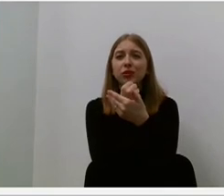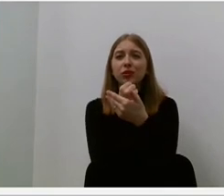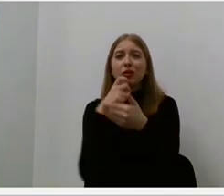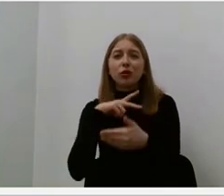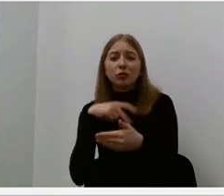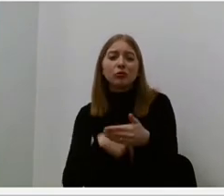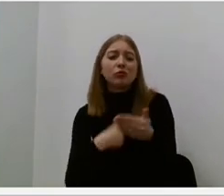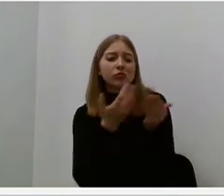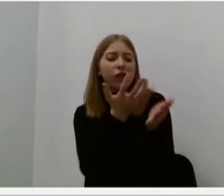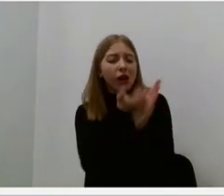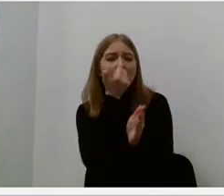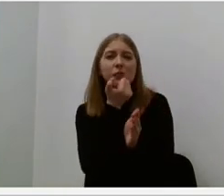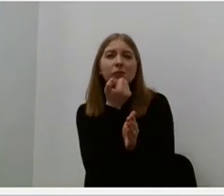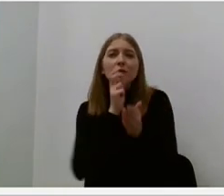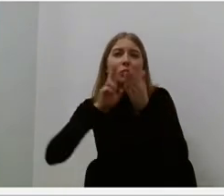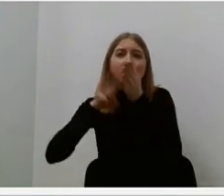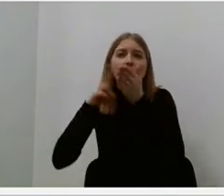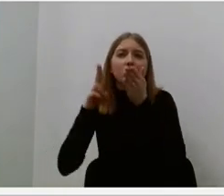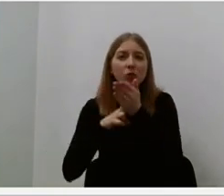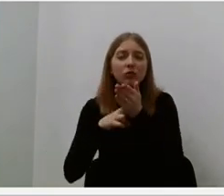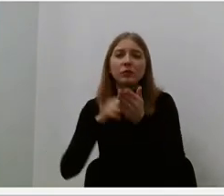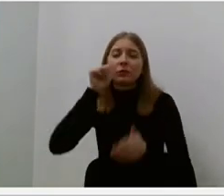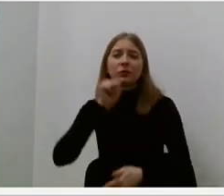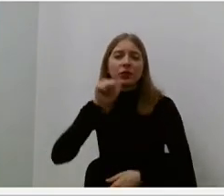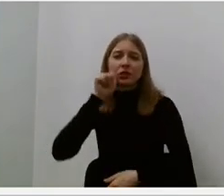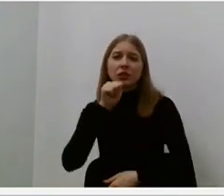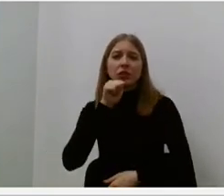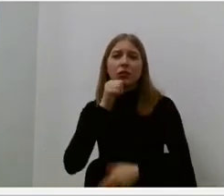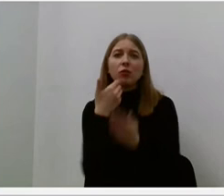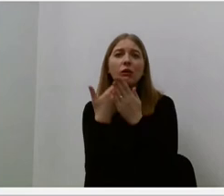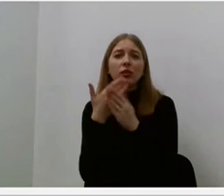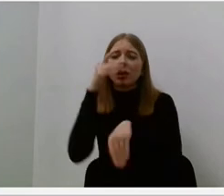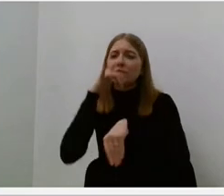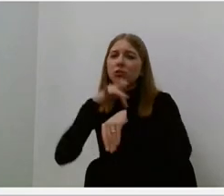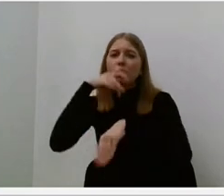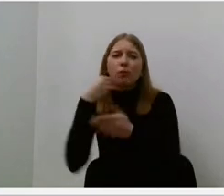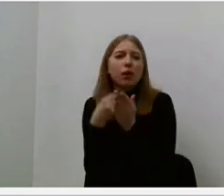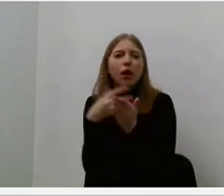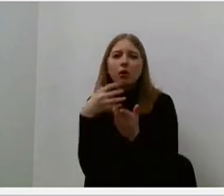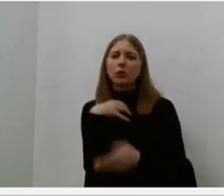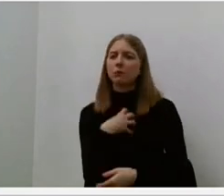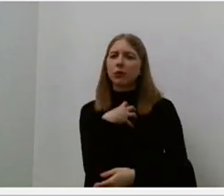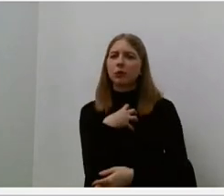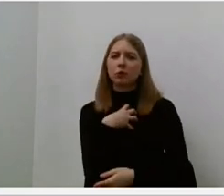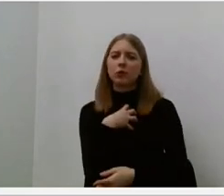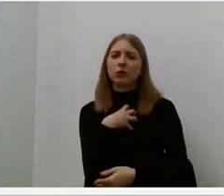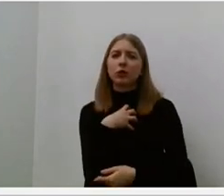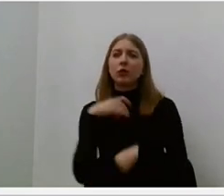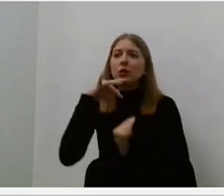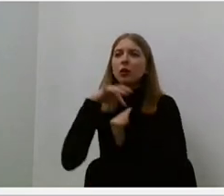bučiuojama, jį yra čia pat, jie yra mamos viduje, tarsi bučiuotų dukra,